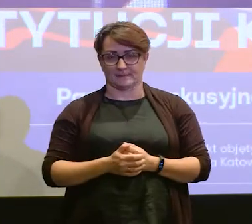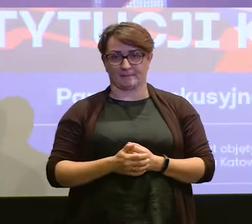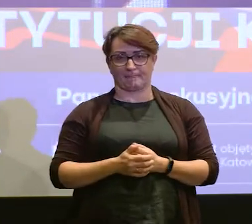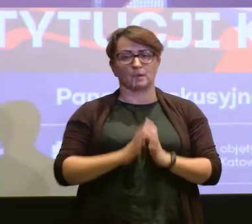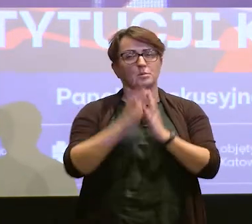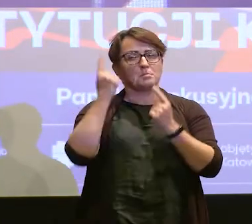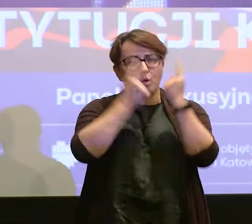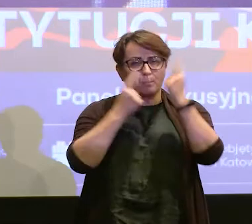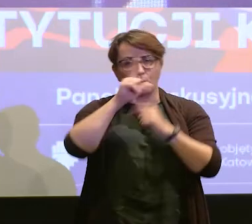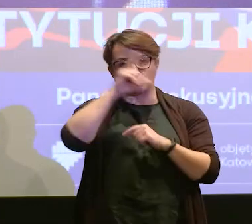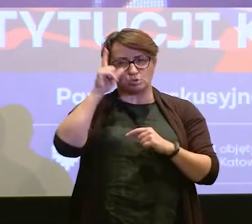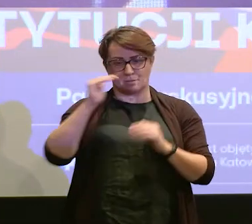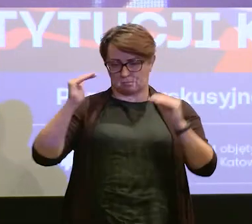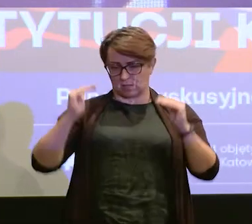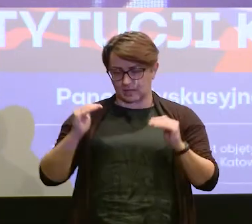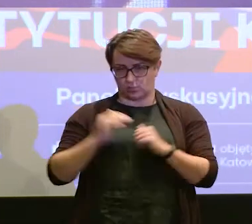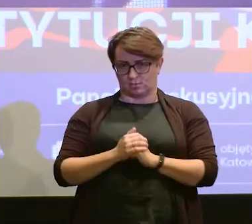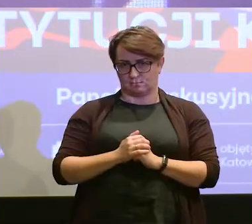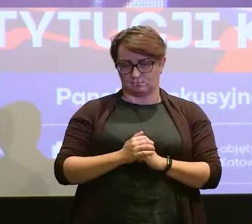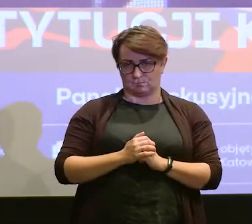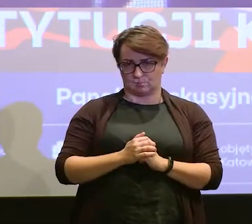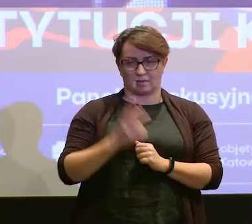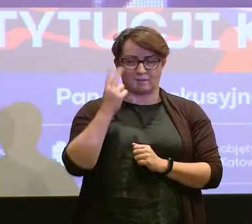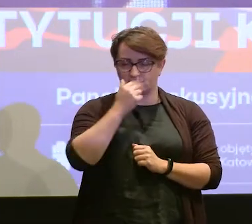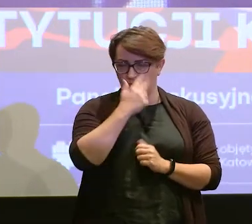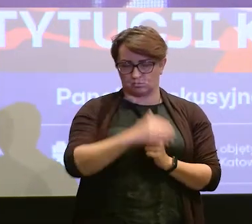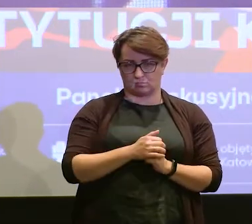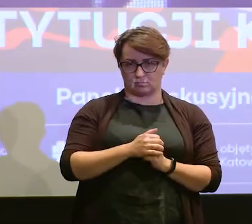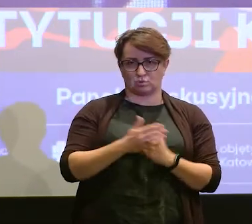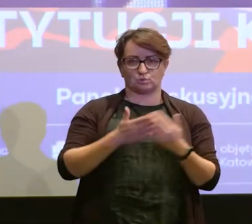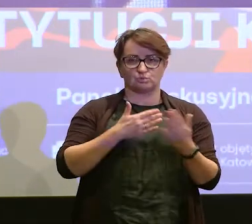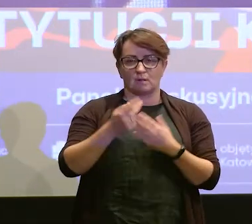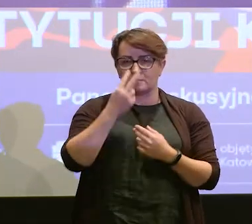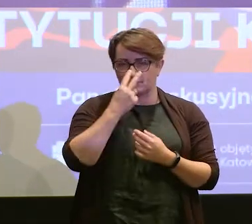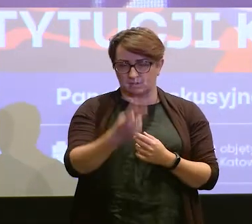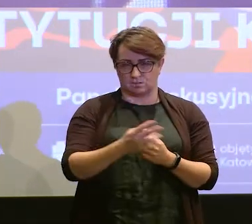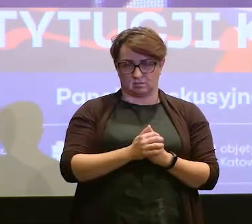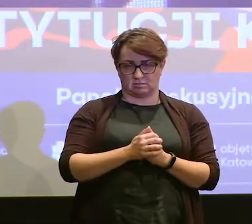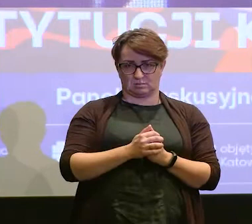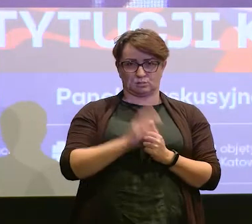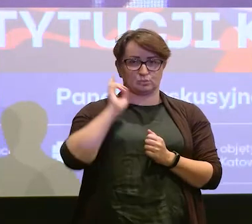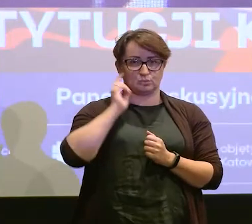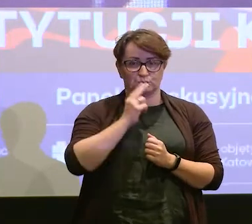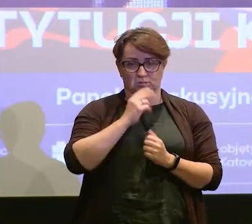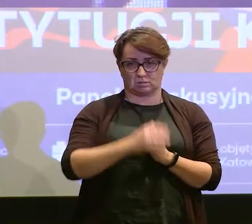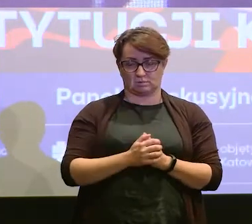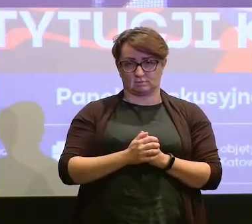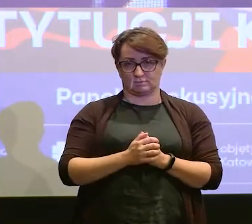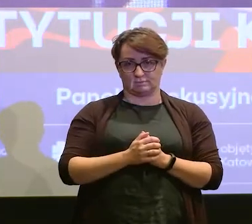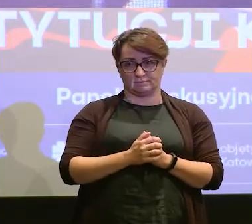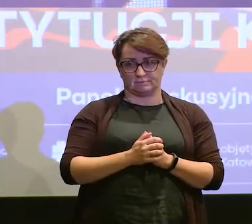Pomyślmy o ludziach niskorosłych, niewidomych, słabowidzących, głuchych,